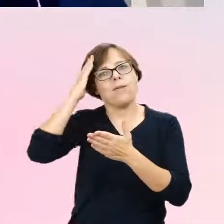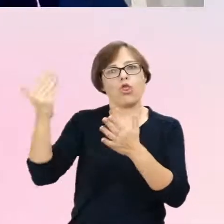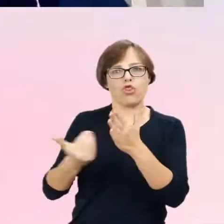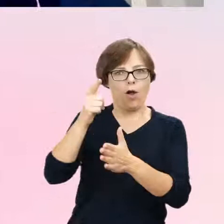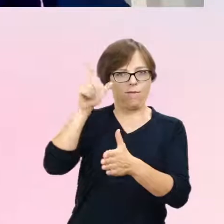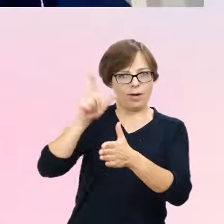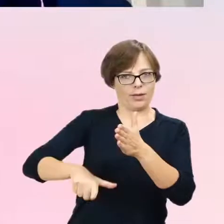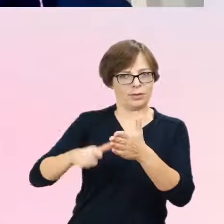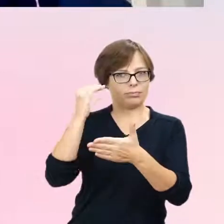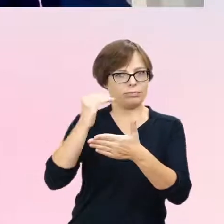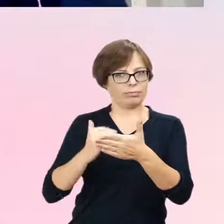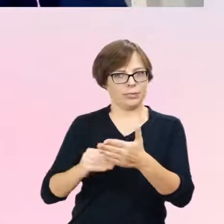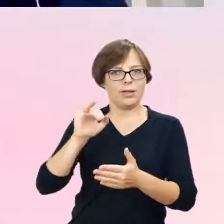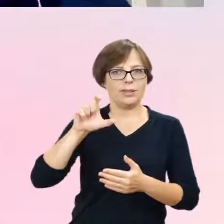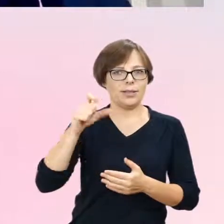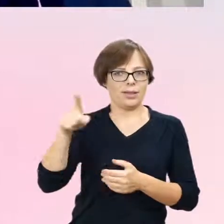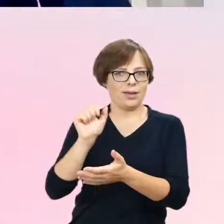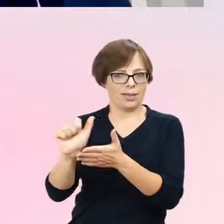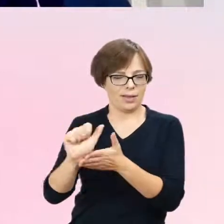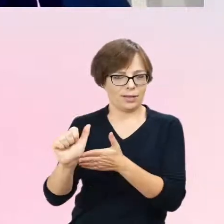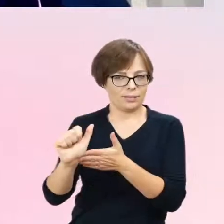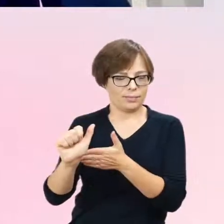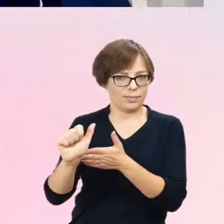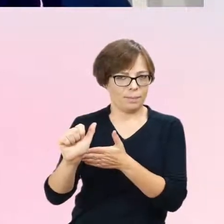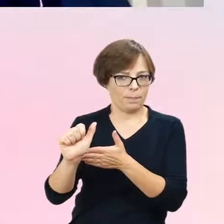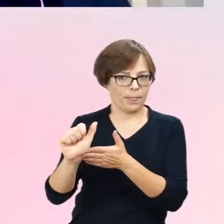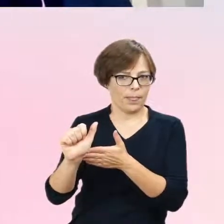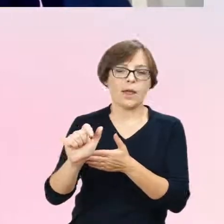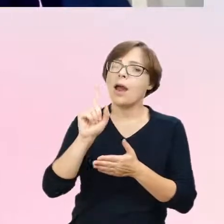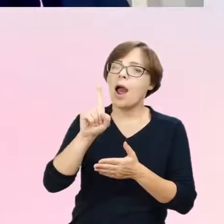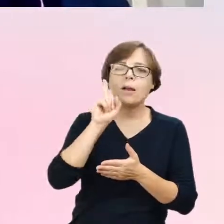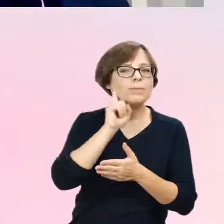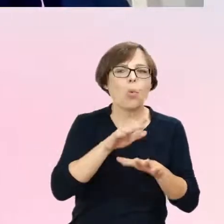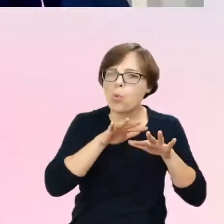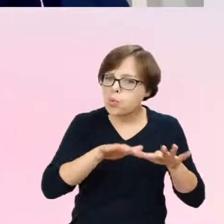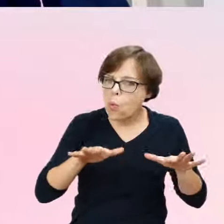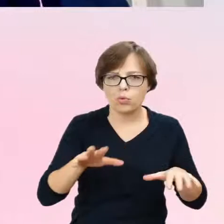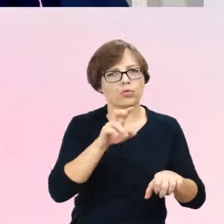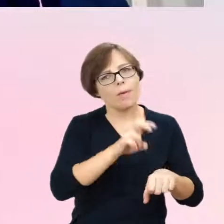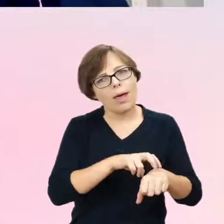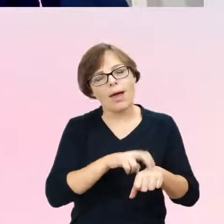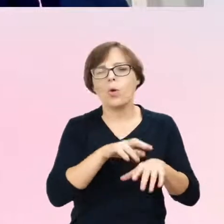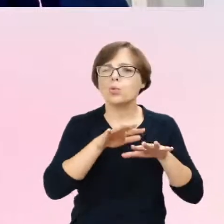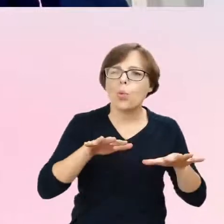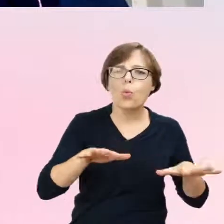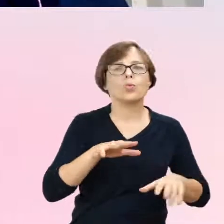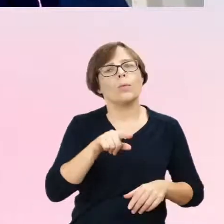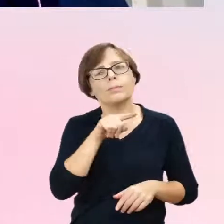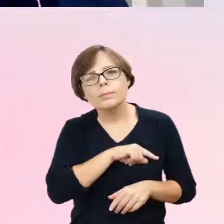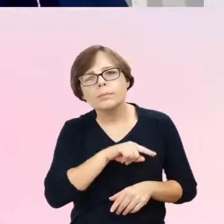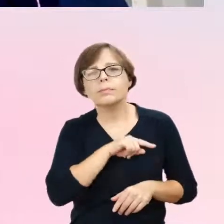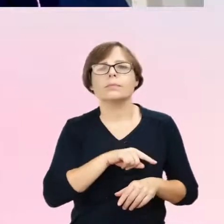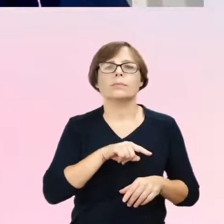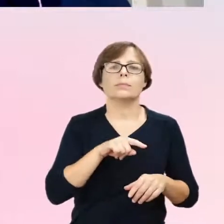moment obowiązywać. Ale bardzo dużo lekarzy, terapeutów, psychiatrów,